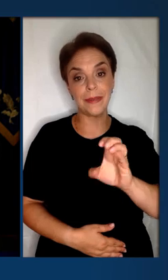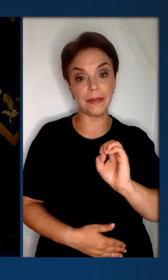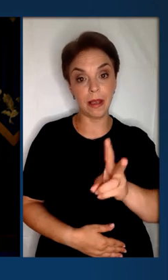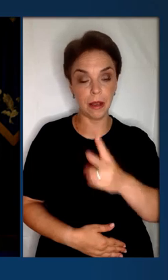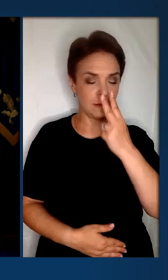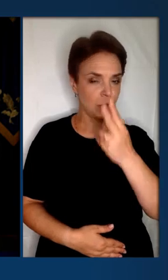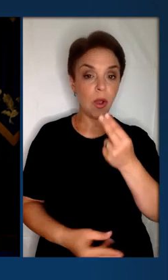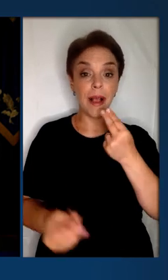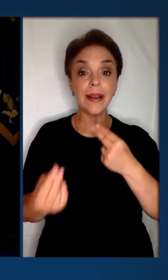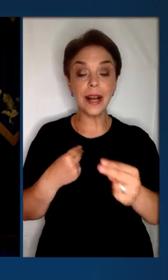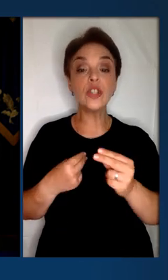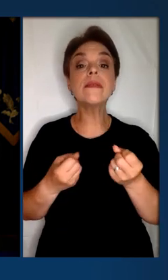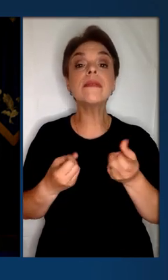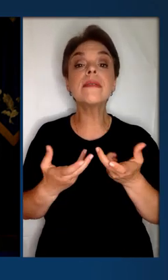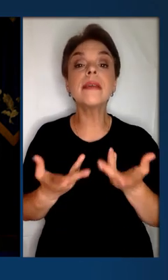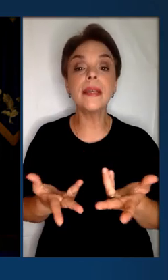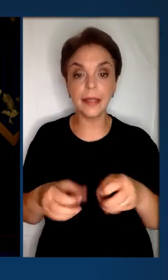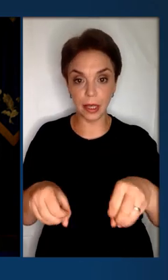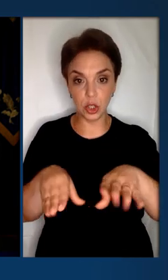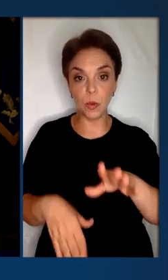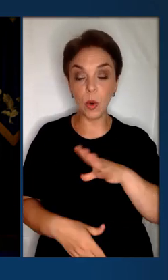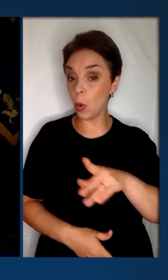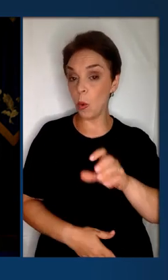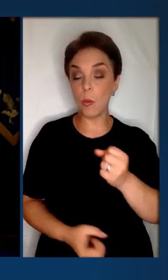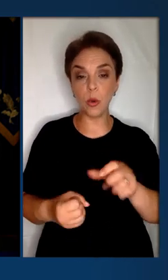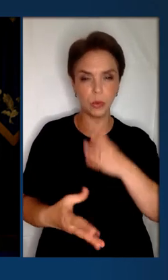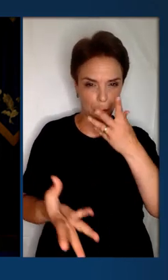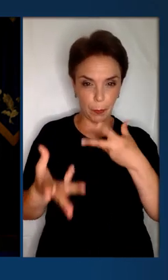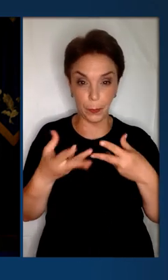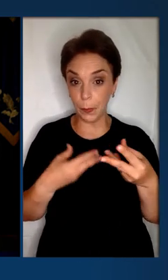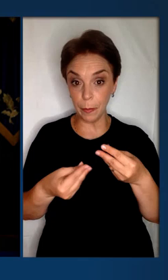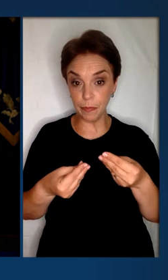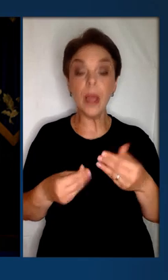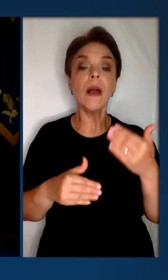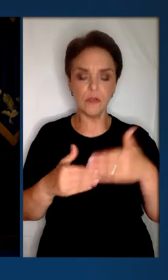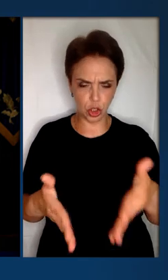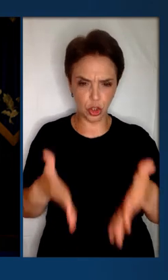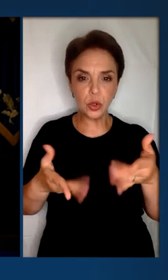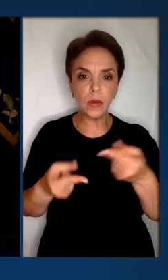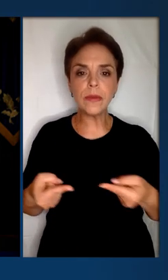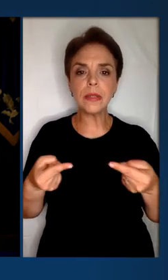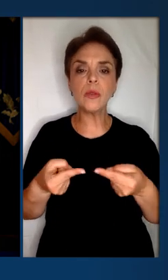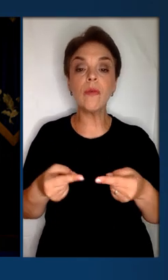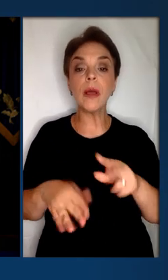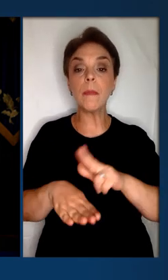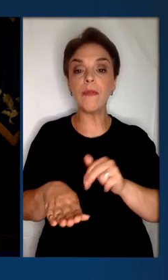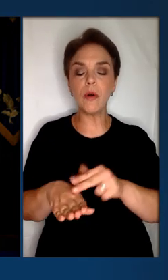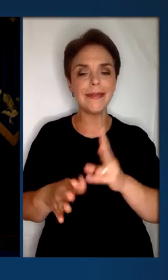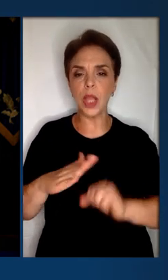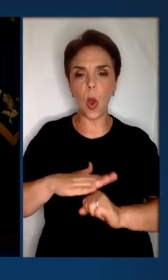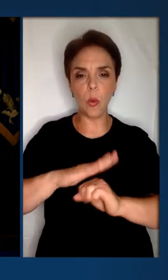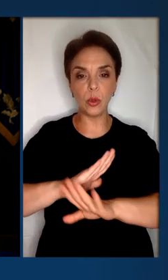МСЕК, видно ще краще, скільки рішень могло бути сфальшовано. Вже й чітко встановлені